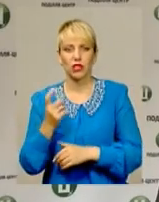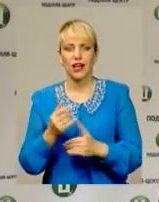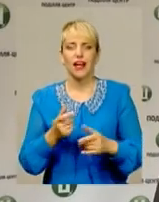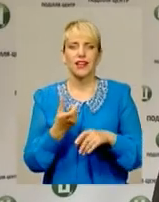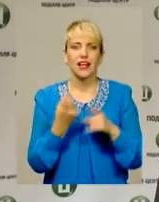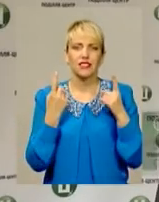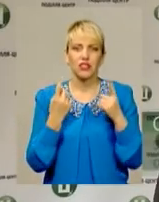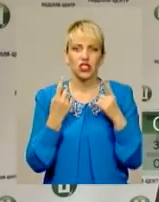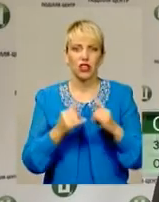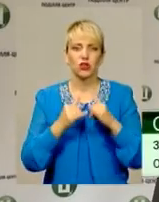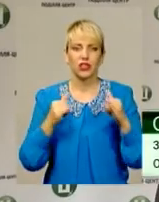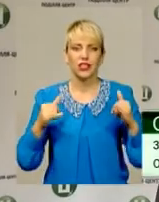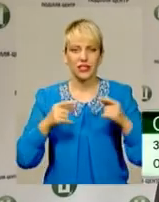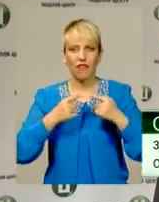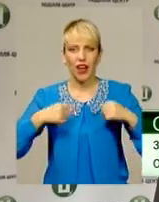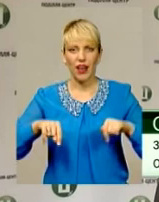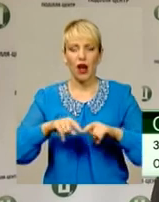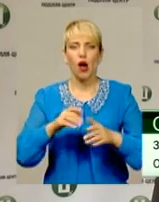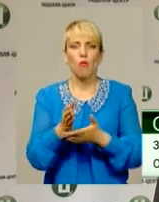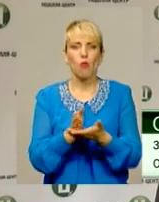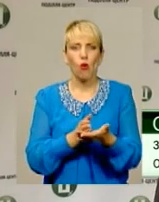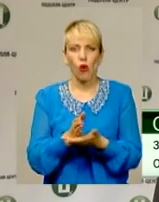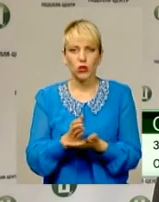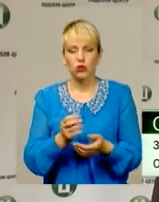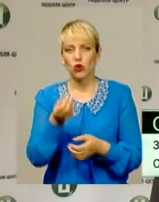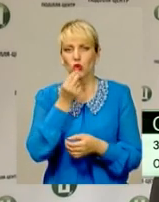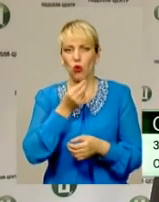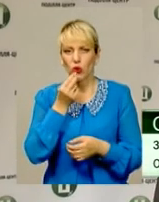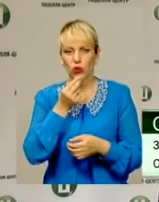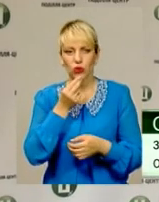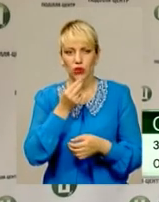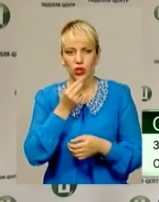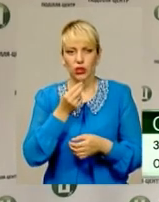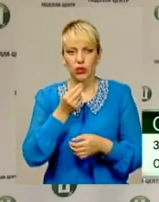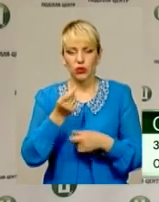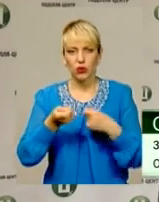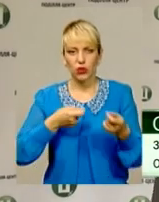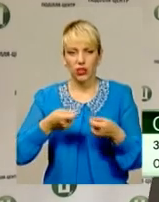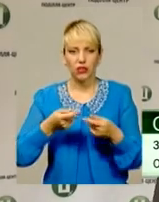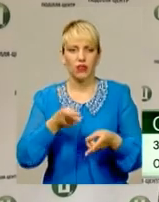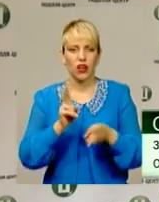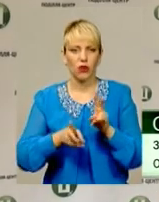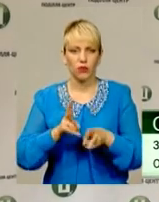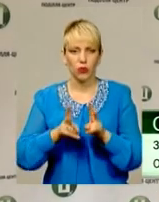сфера послуг, торгівля, громадське харчування, кухар,